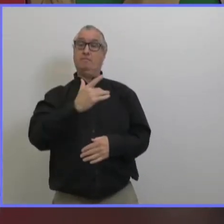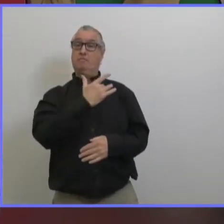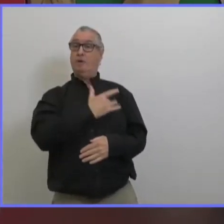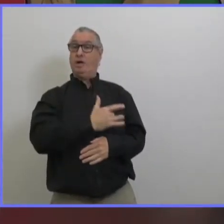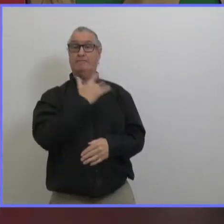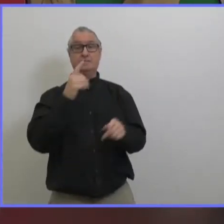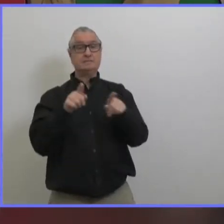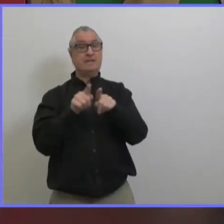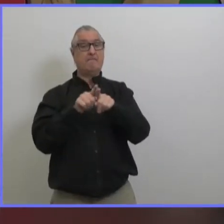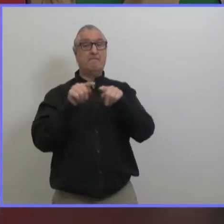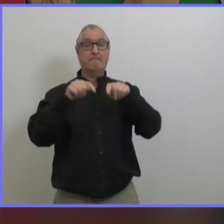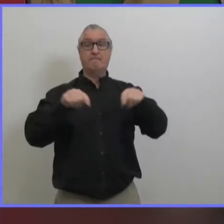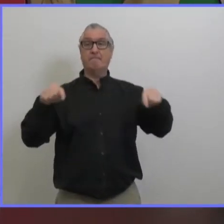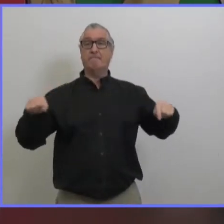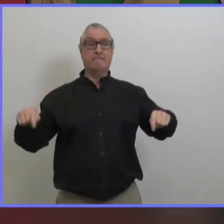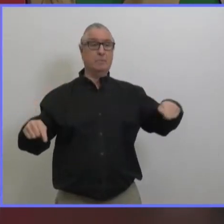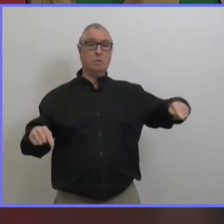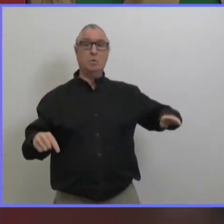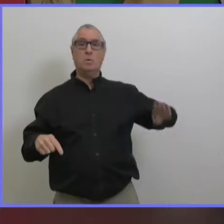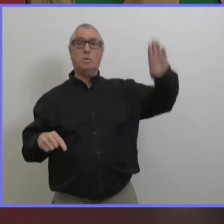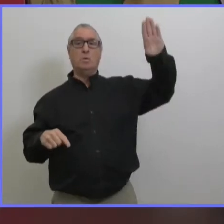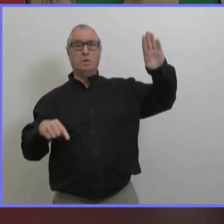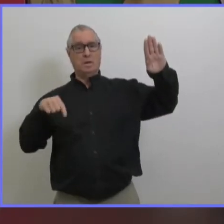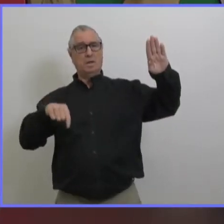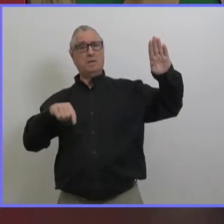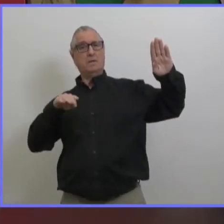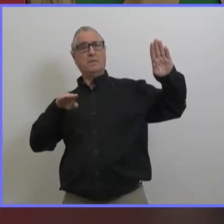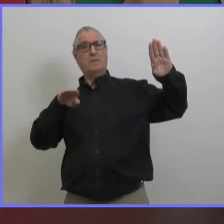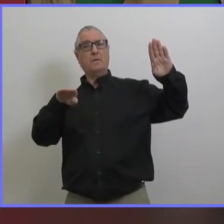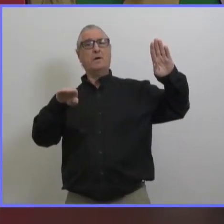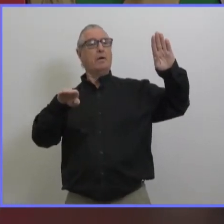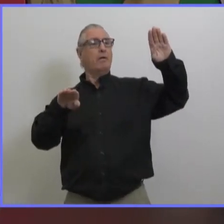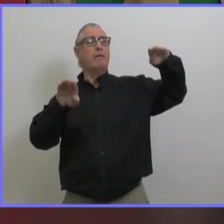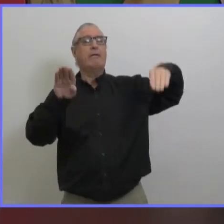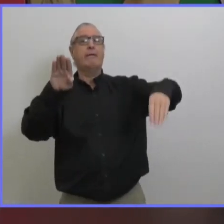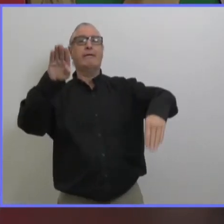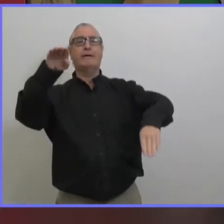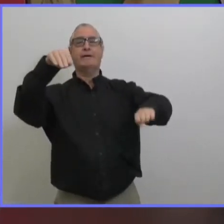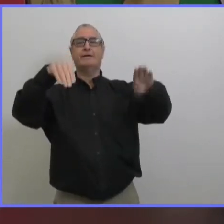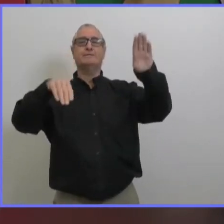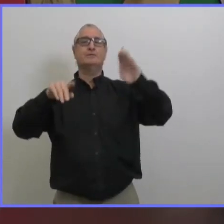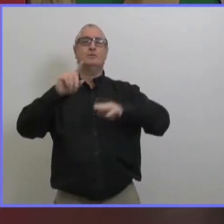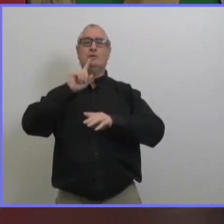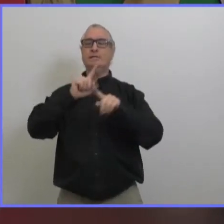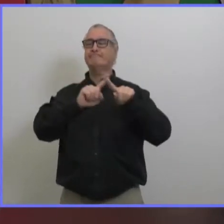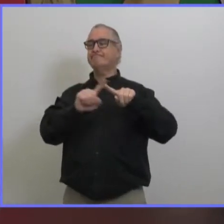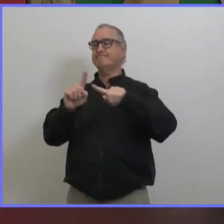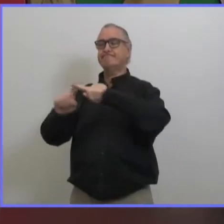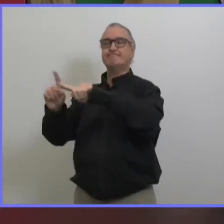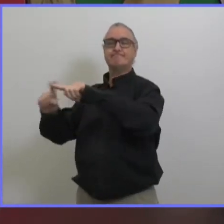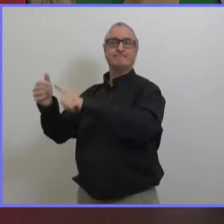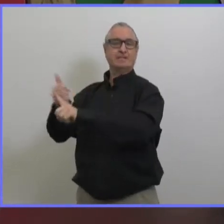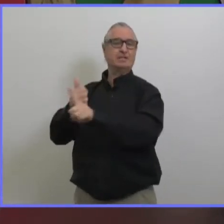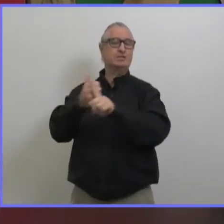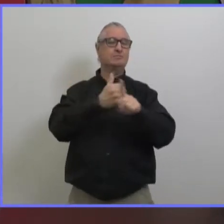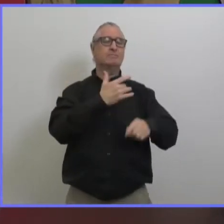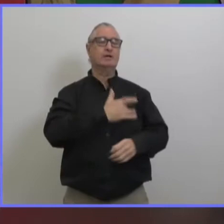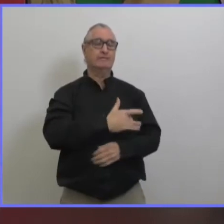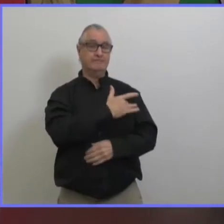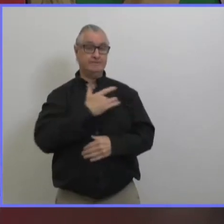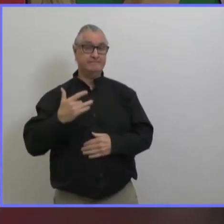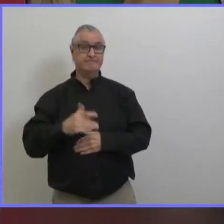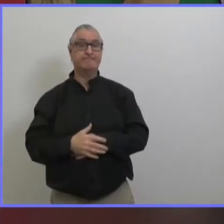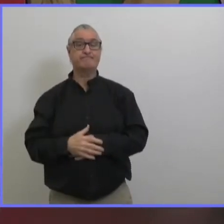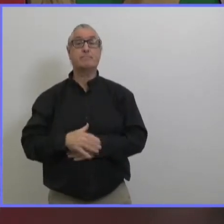proportion de cas que dans les autres régions donc on voit cette variabilité on s'y attend encore une fois on aimerait avoir une approche qui soit